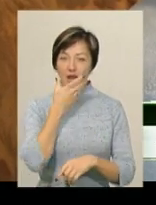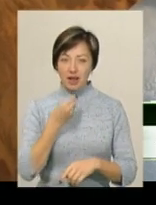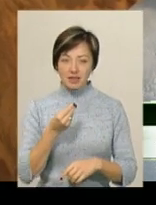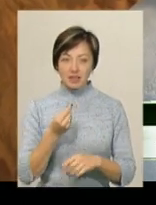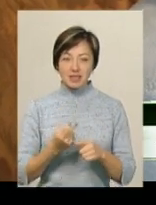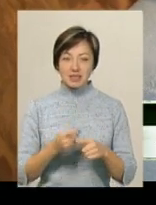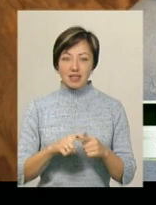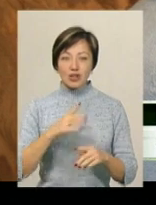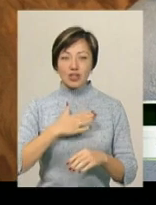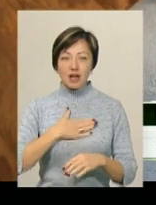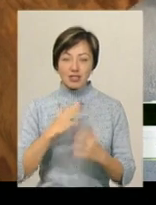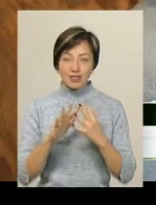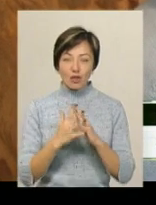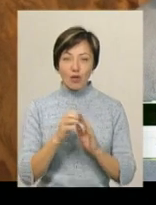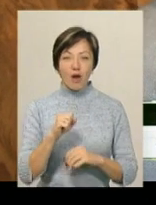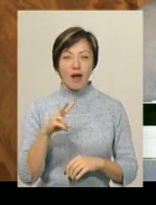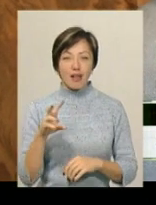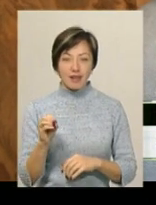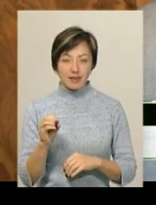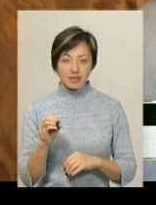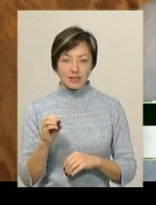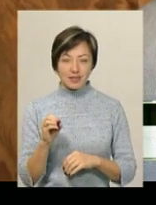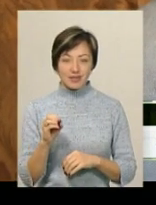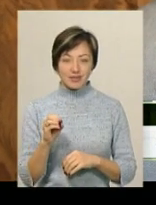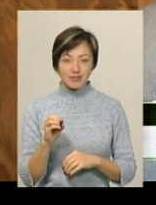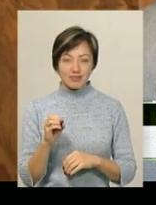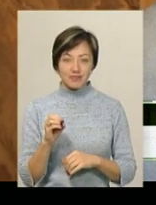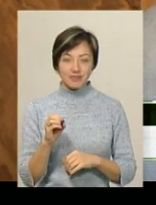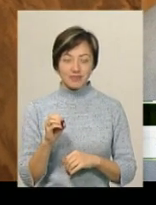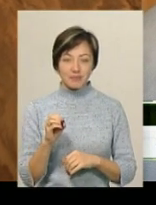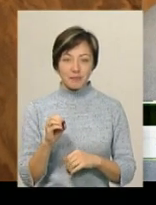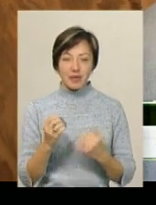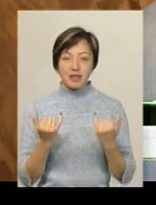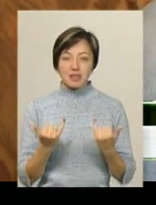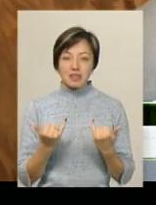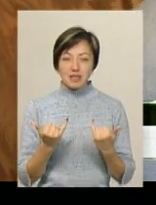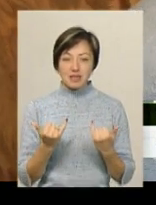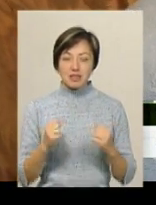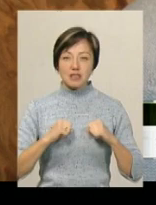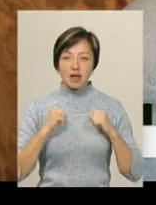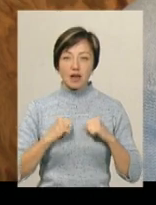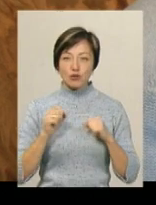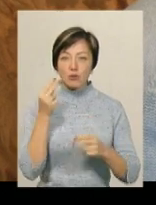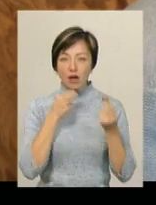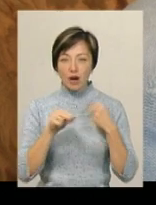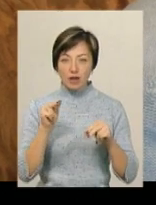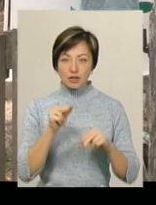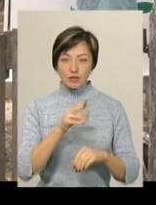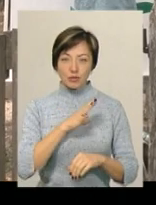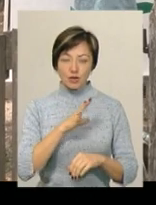Це наше село, але зараз стараюся зробитися.